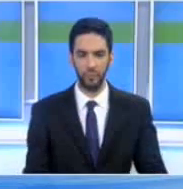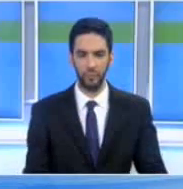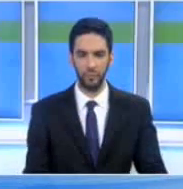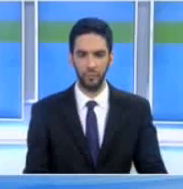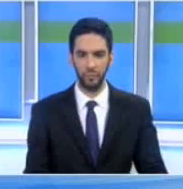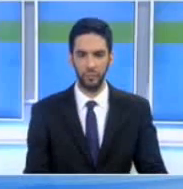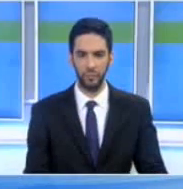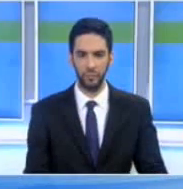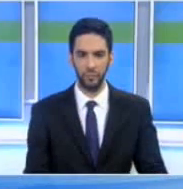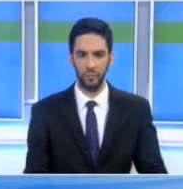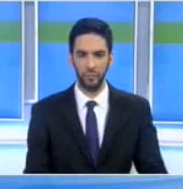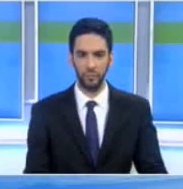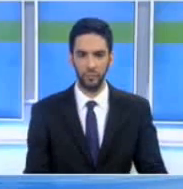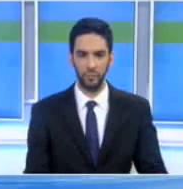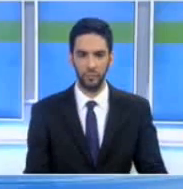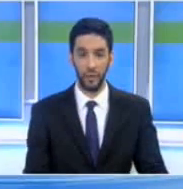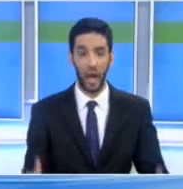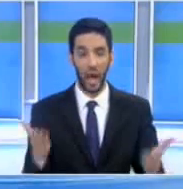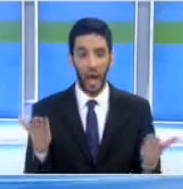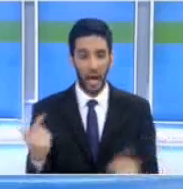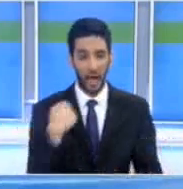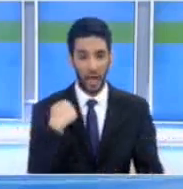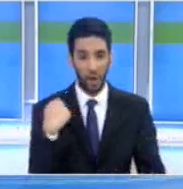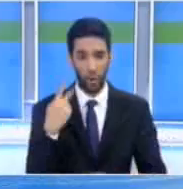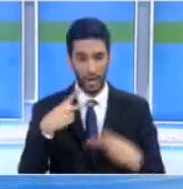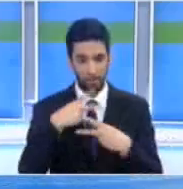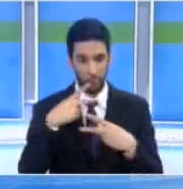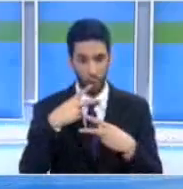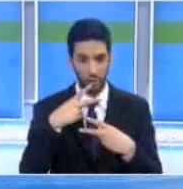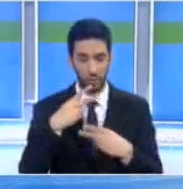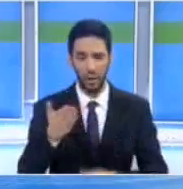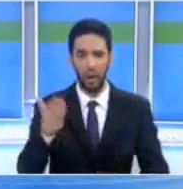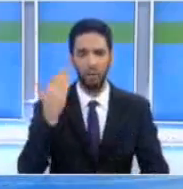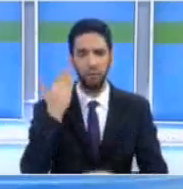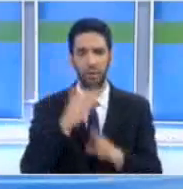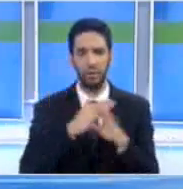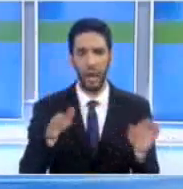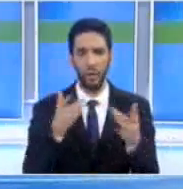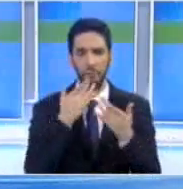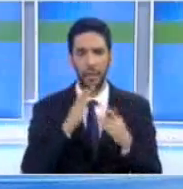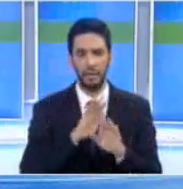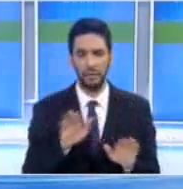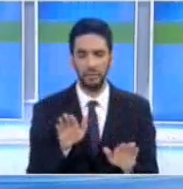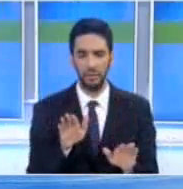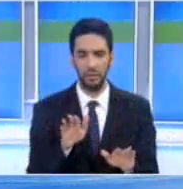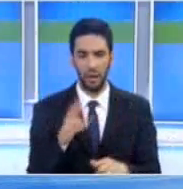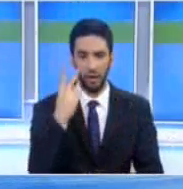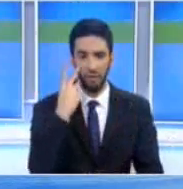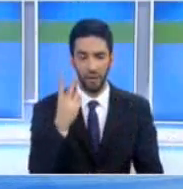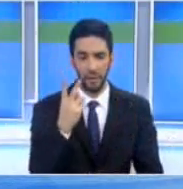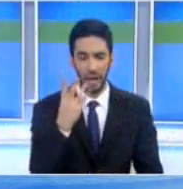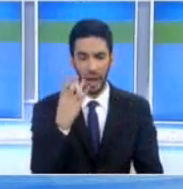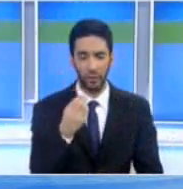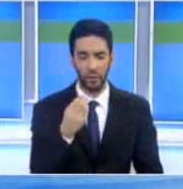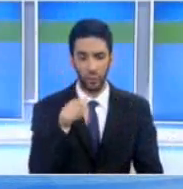Λιμένων Εγώ άνιμουν υπουργός συγκοινωνίων ήδη θα είχα παρατηθεί αντιλαμβάνες την που συζητάμε